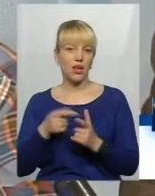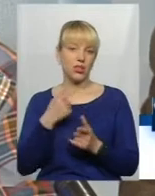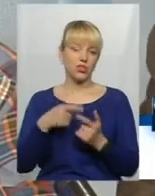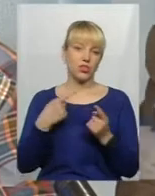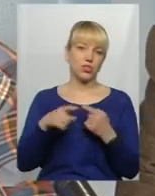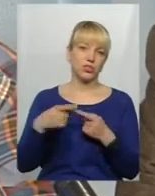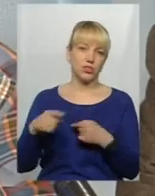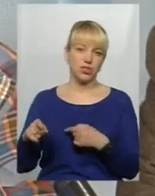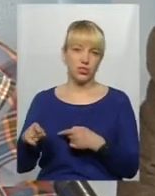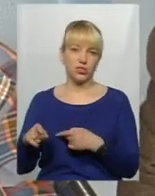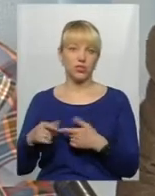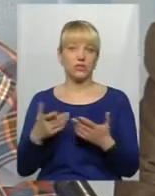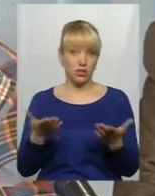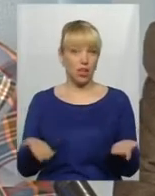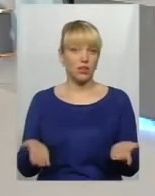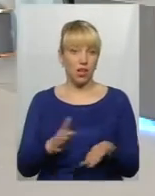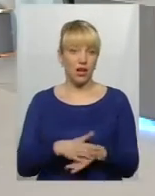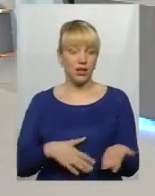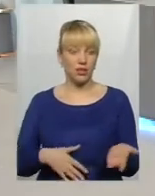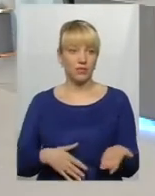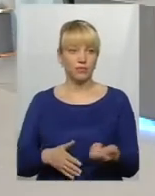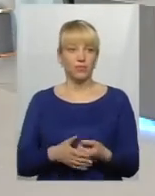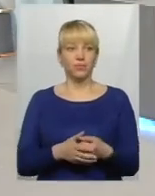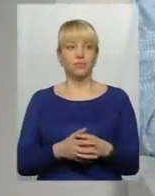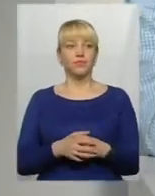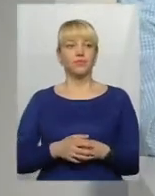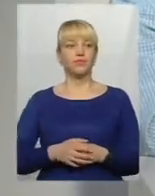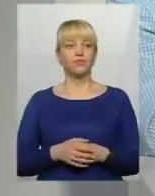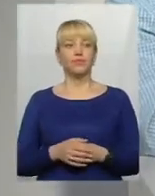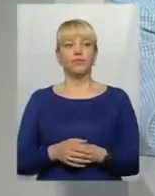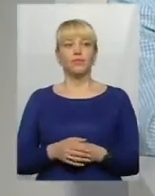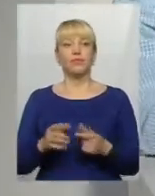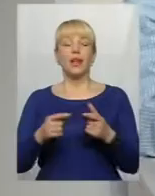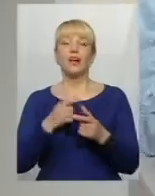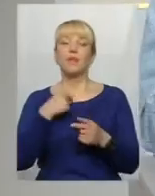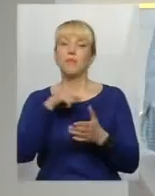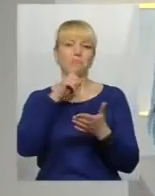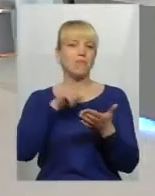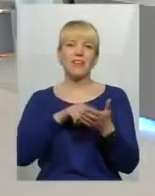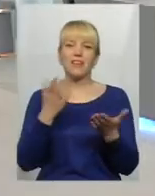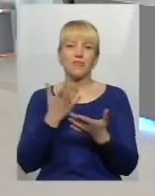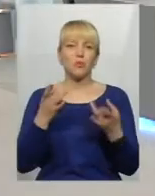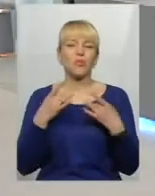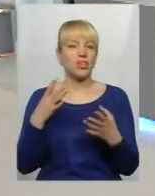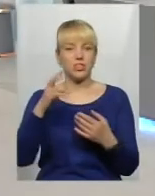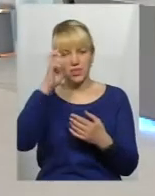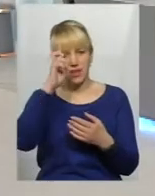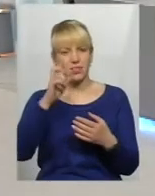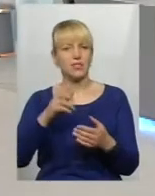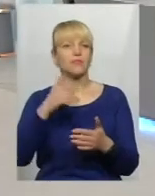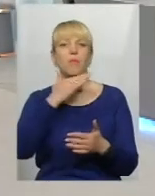якісь інші і так далі. День зяття бастиї. День зяття бастиї. Тому що державних свят нас так само